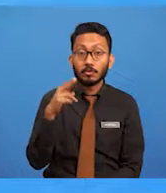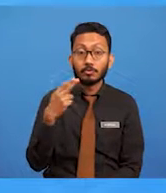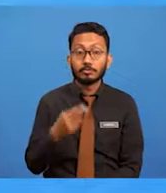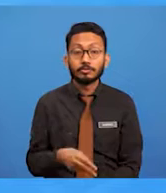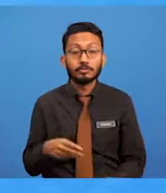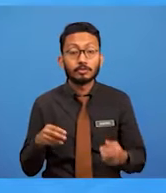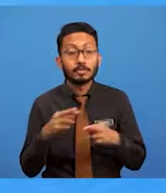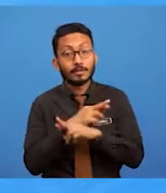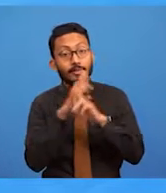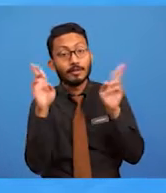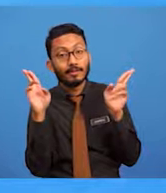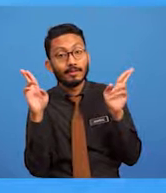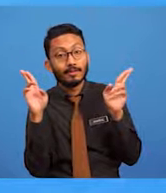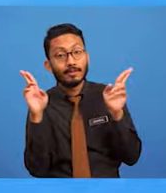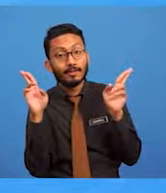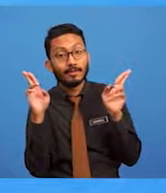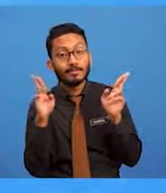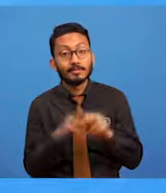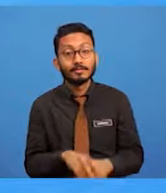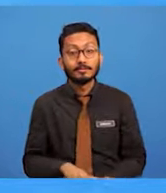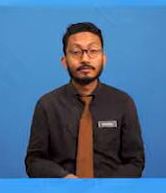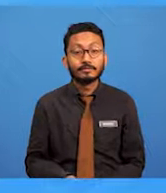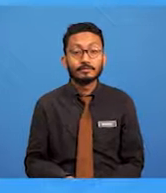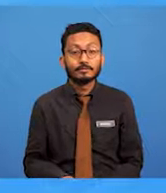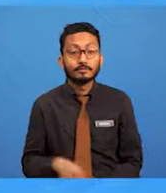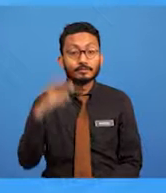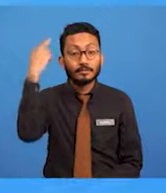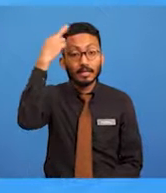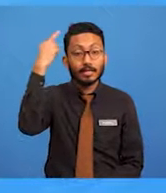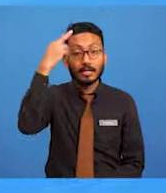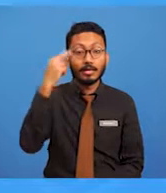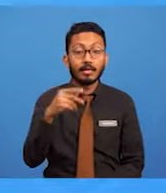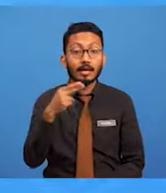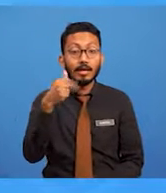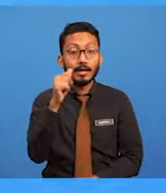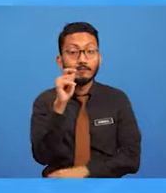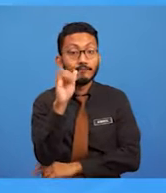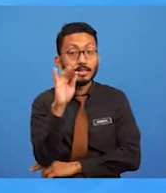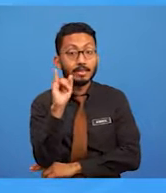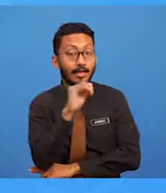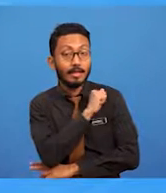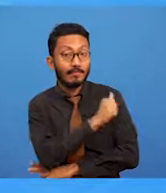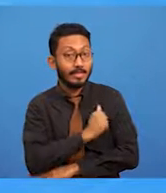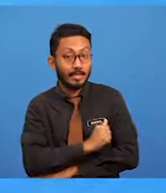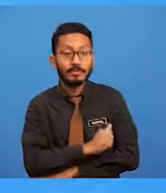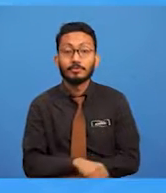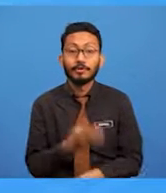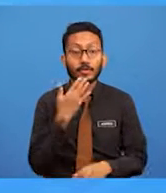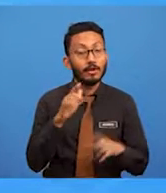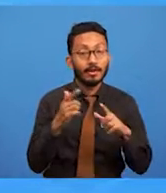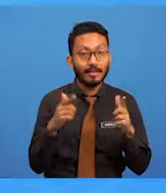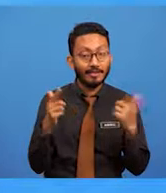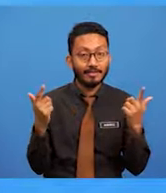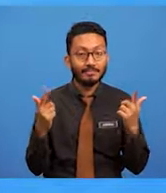dan warna ungu untuk perayaan di Pavali. Yang